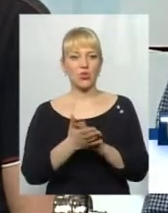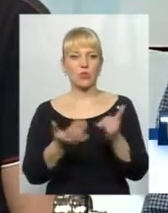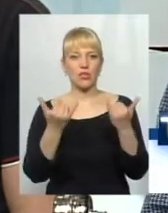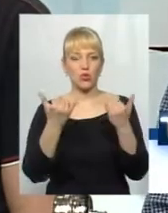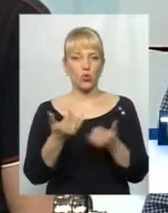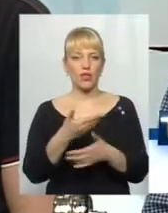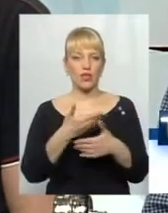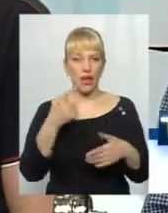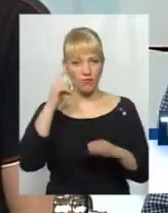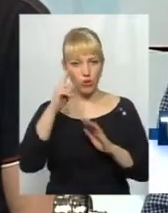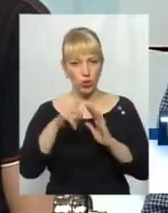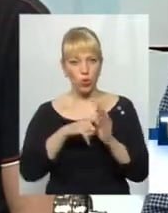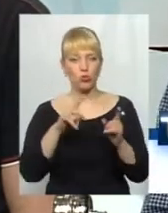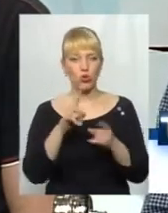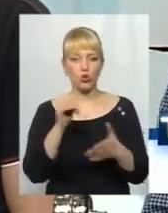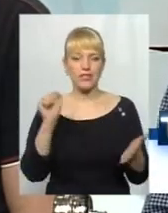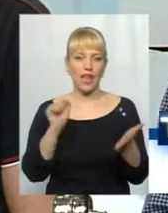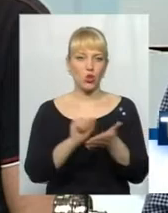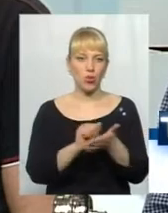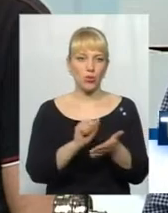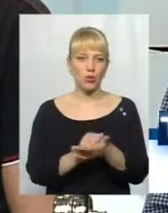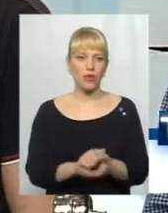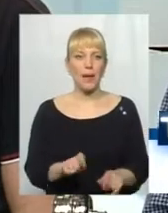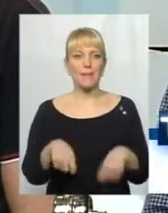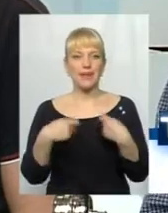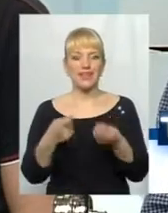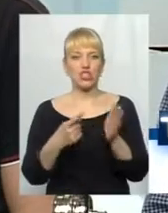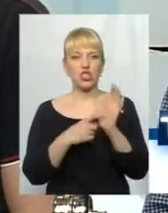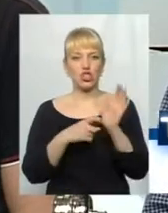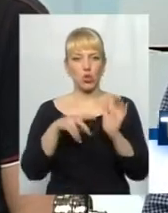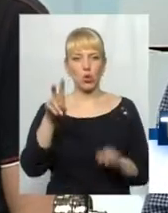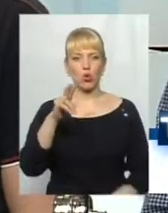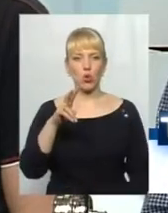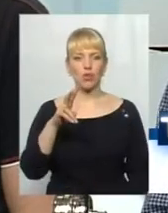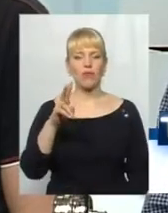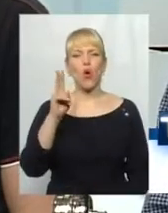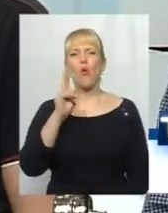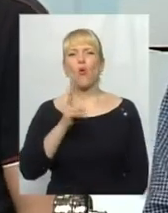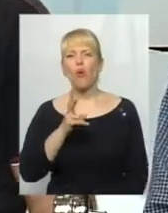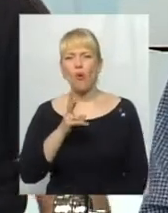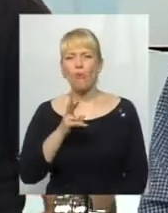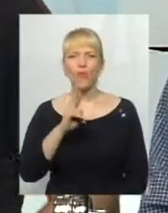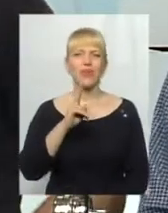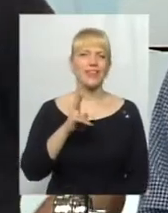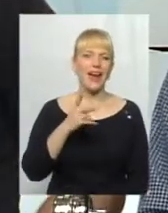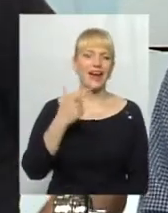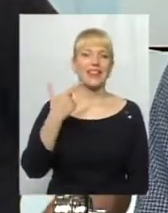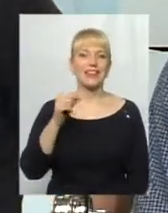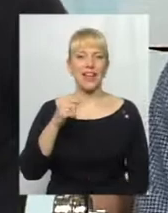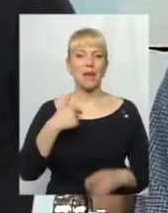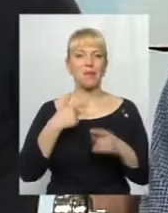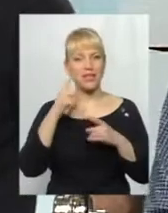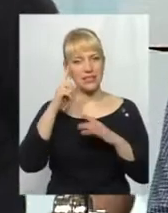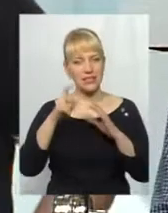відомо про те, що задокументована передача 600 доларів. Кому, як, де ми дізнаємось вже під час